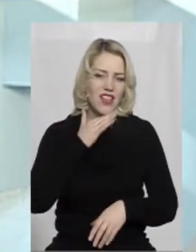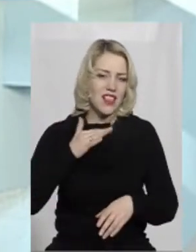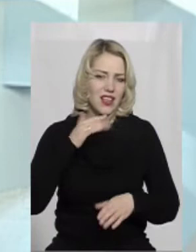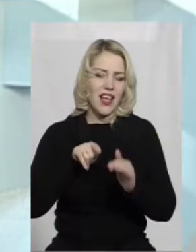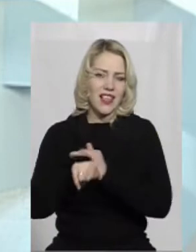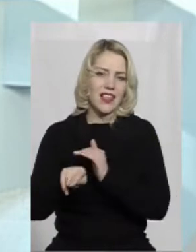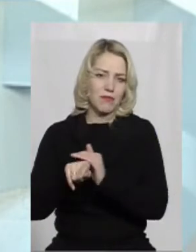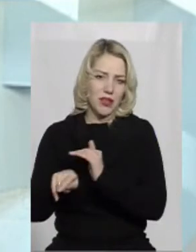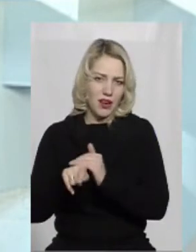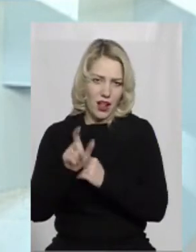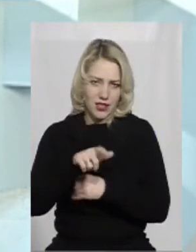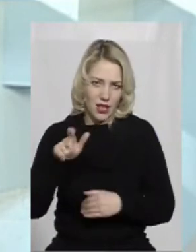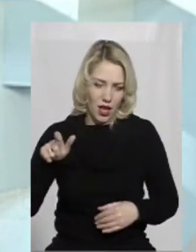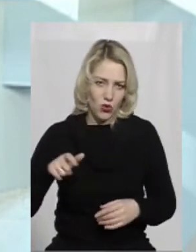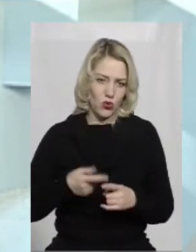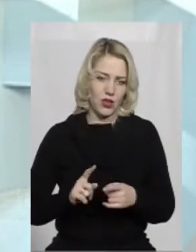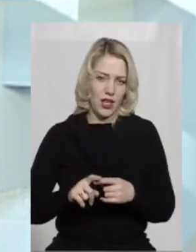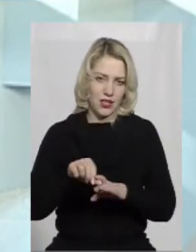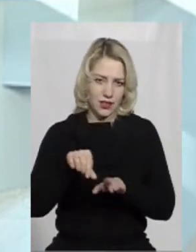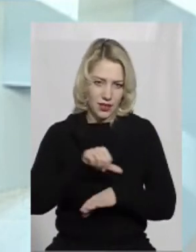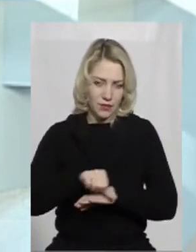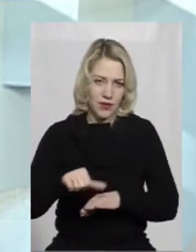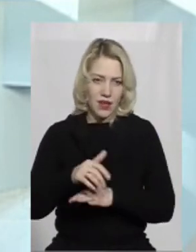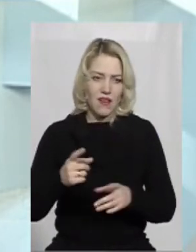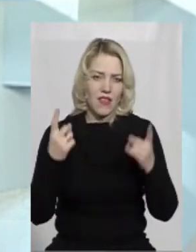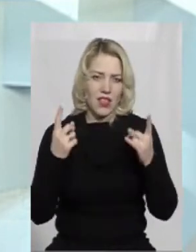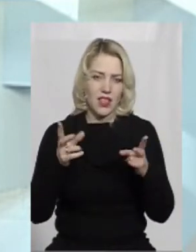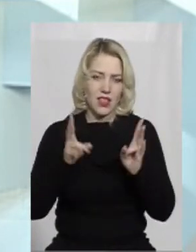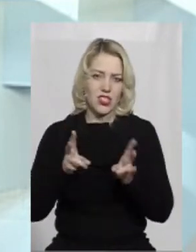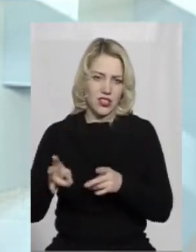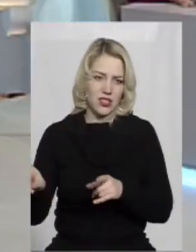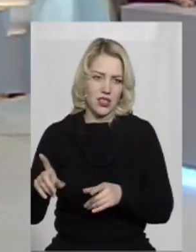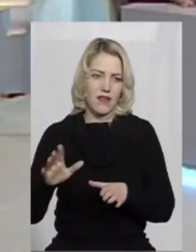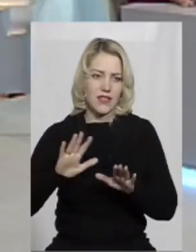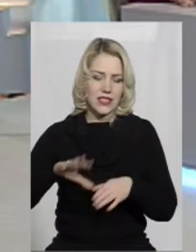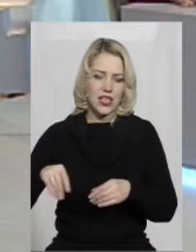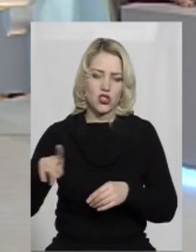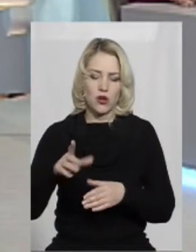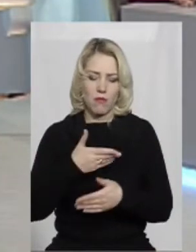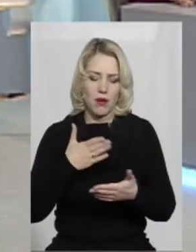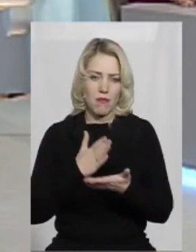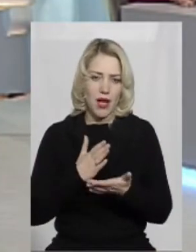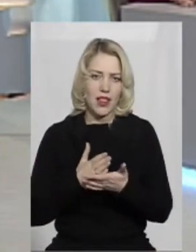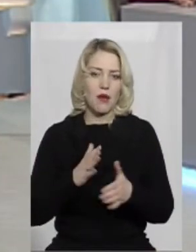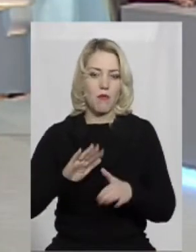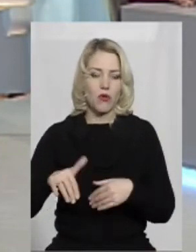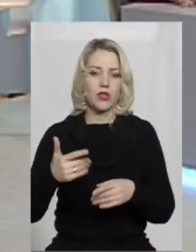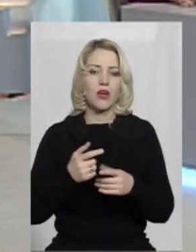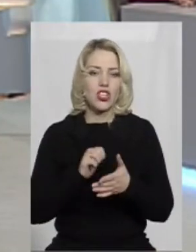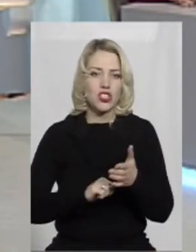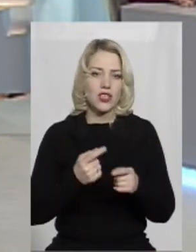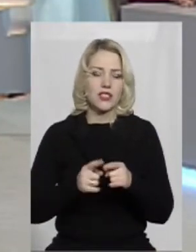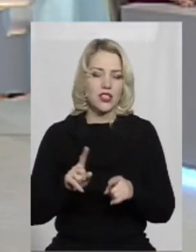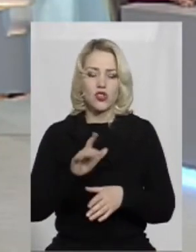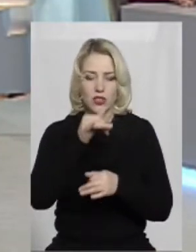хто міг емігрувати звідти. Тому це велике нещастя все те, що ми мали потім через те, що не змогли оцю